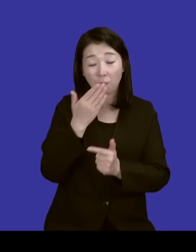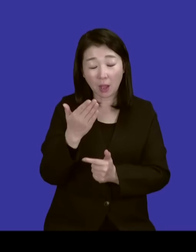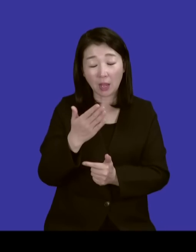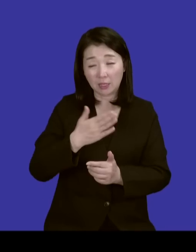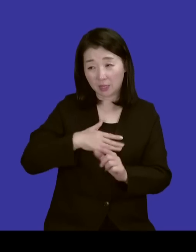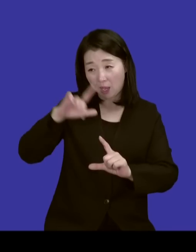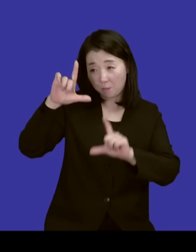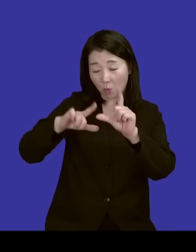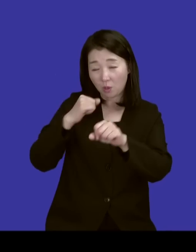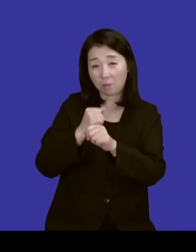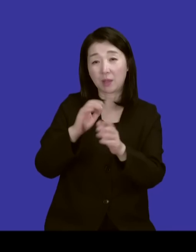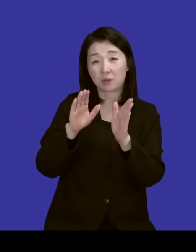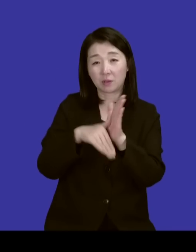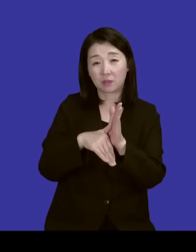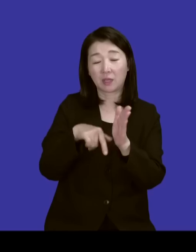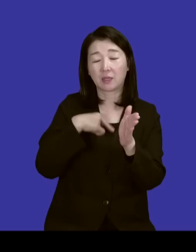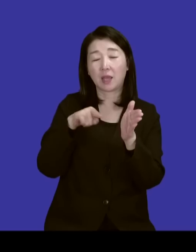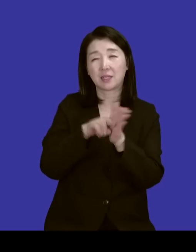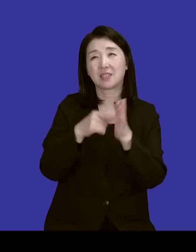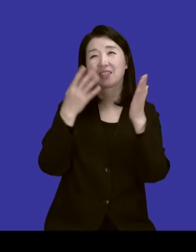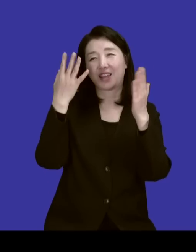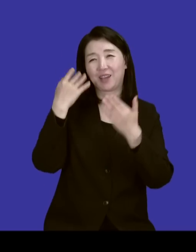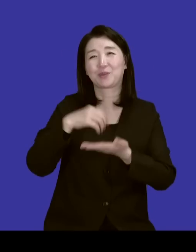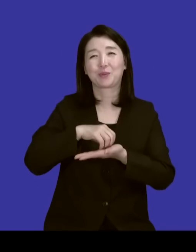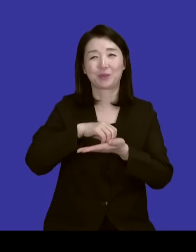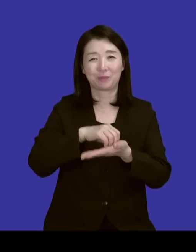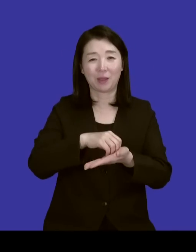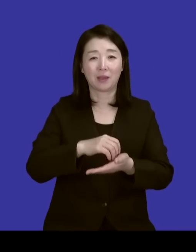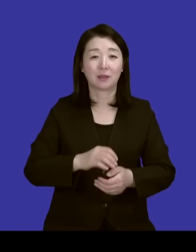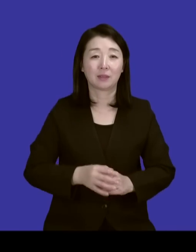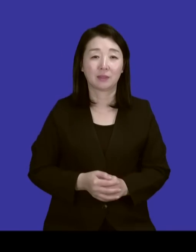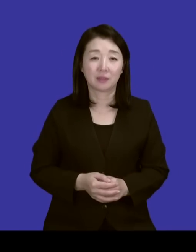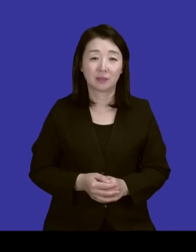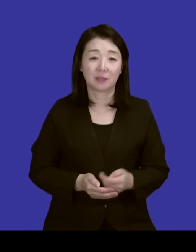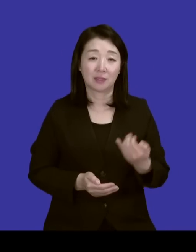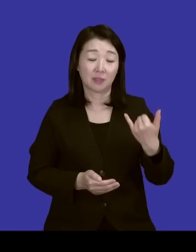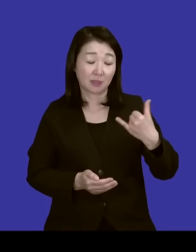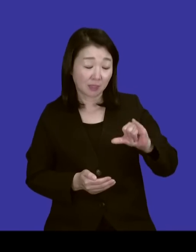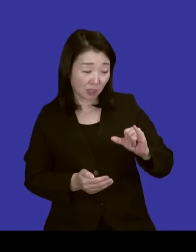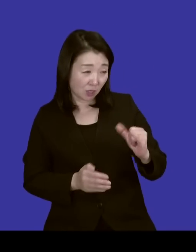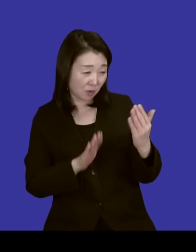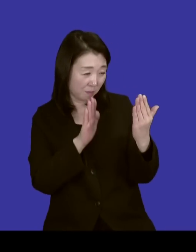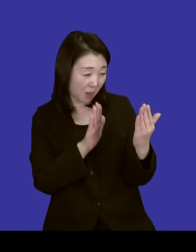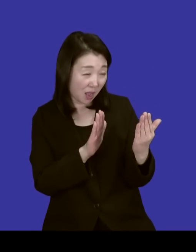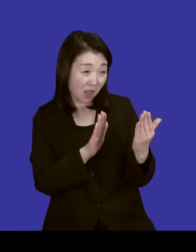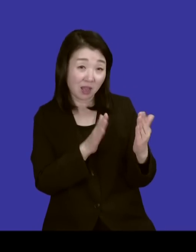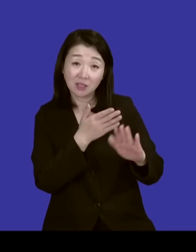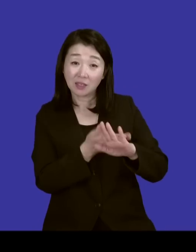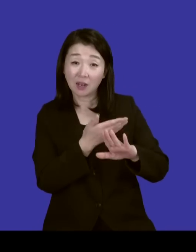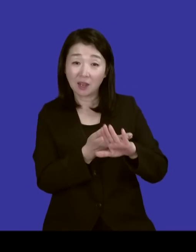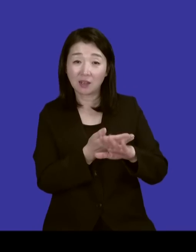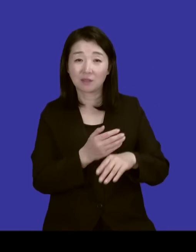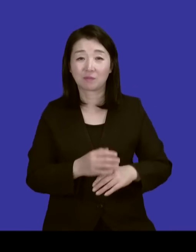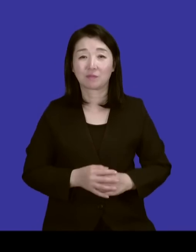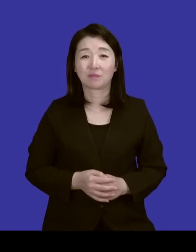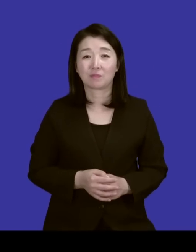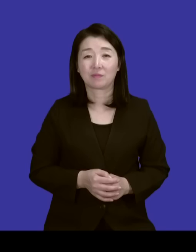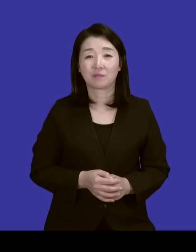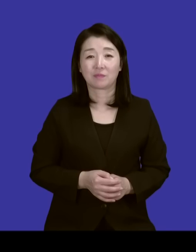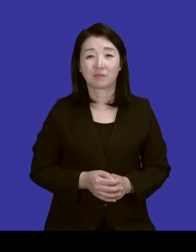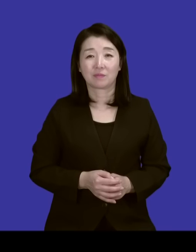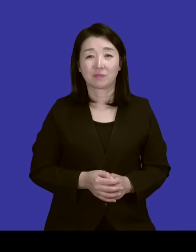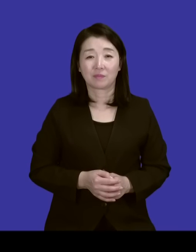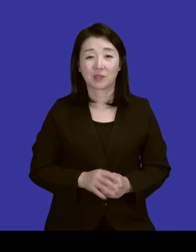만들어질 때쯤 저를 신학교로 보내셨어요. 자녀들 대하는 모습도 달라지셨겠네요. 근데 아까 제가 말씀드렸잖아요.